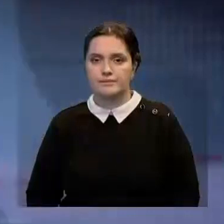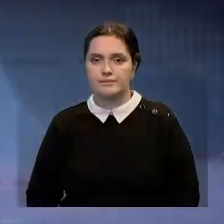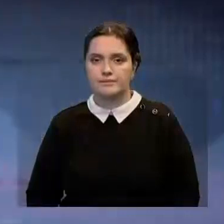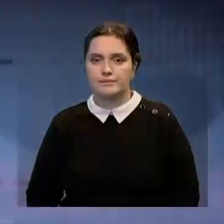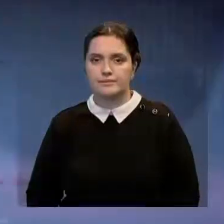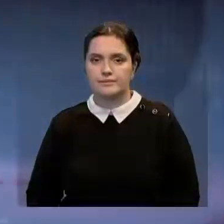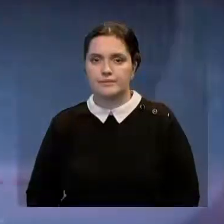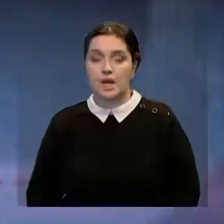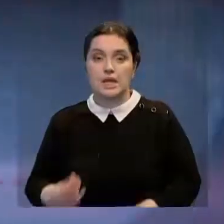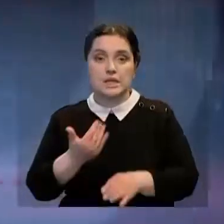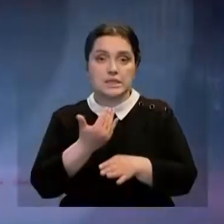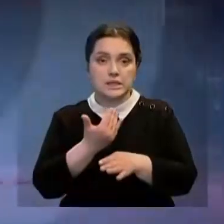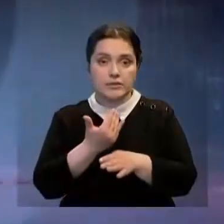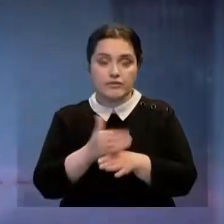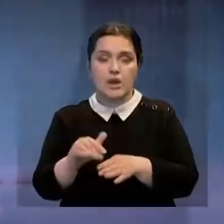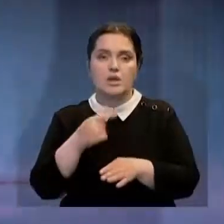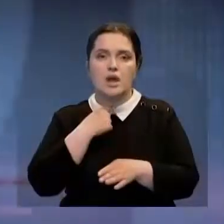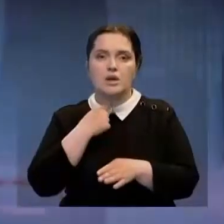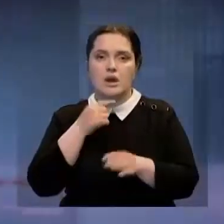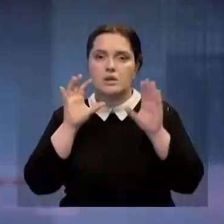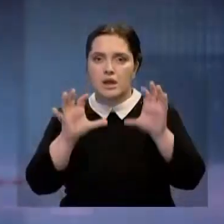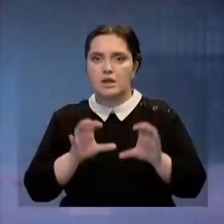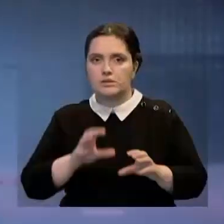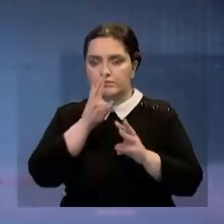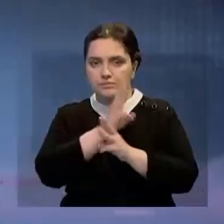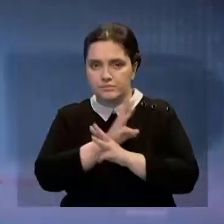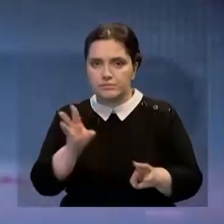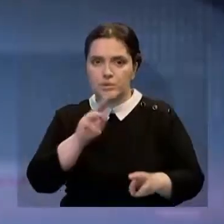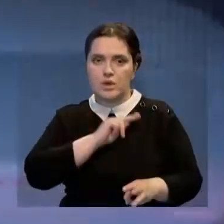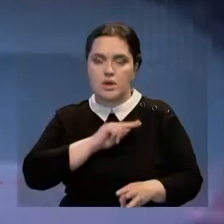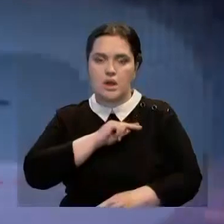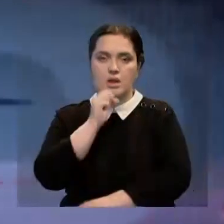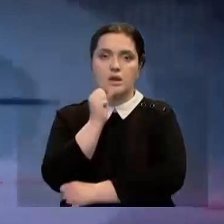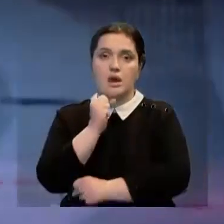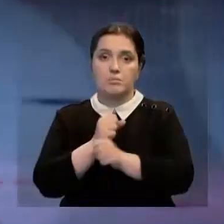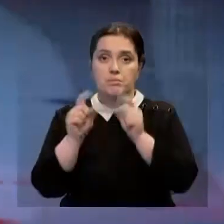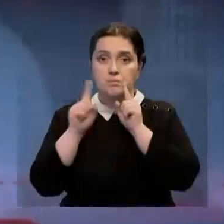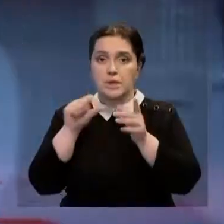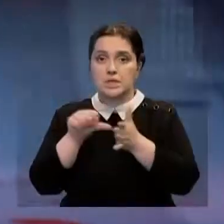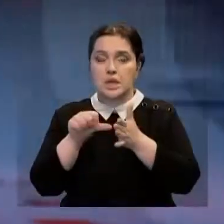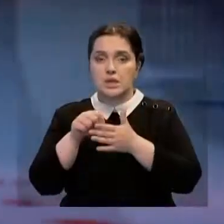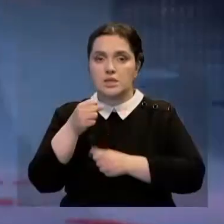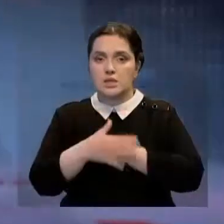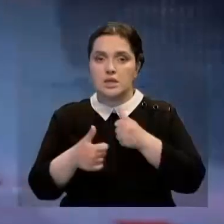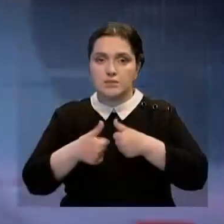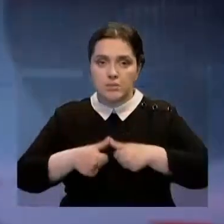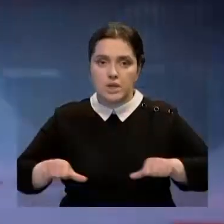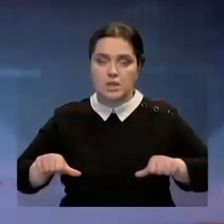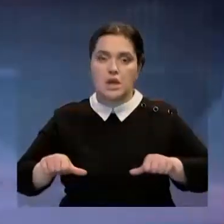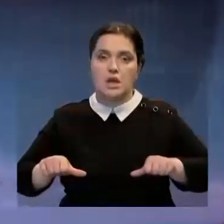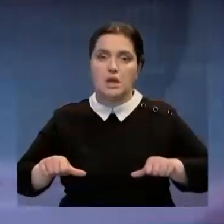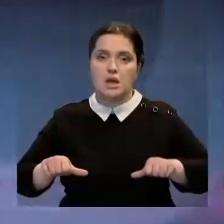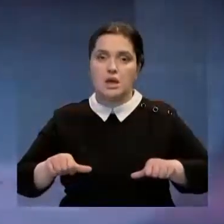Большую часть выделенных на референдум денег потратят на зарплату работникам. Об этом на брифинге заявила член Центральной избирательной комиссии Сабила